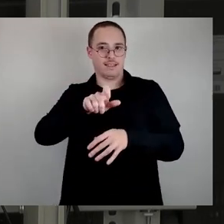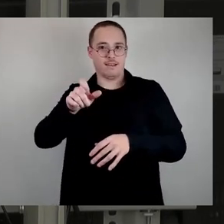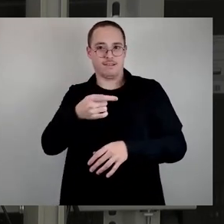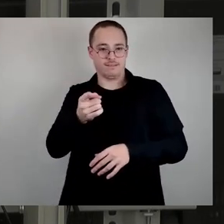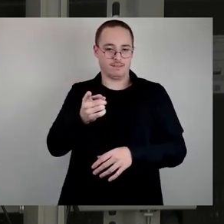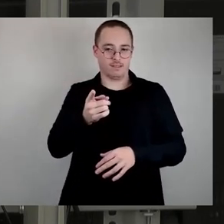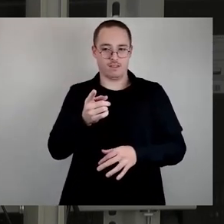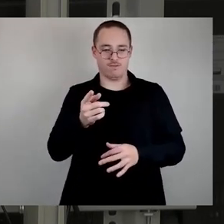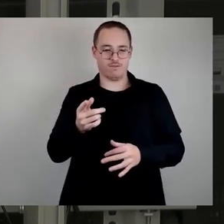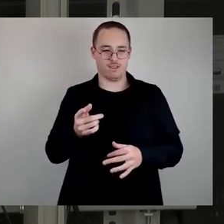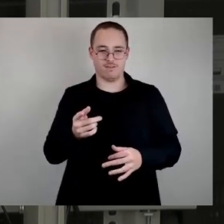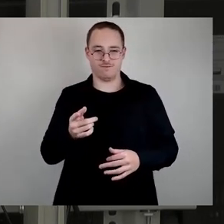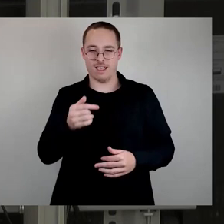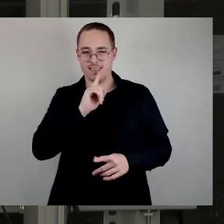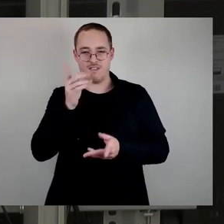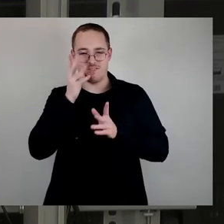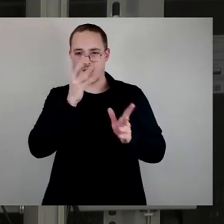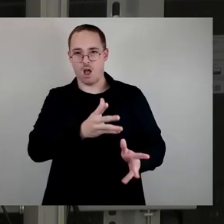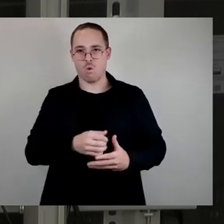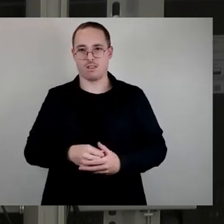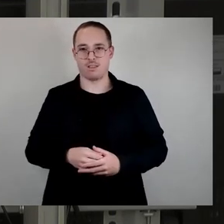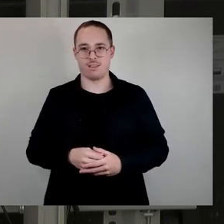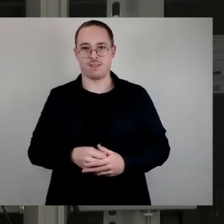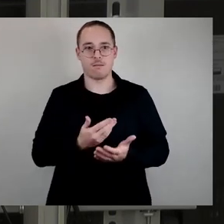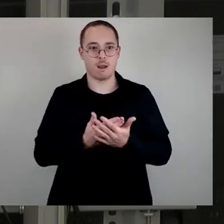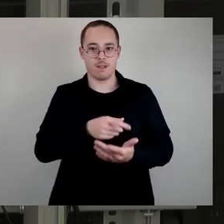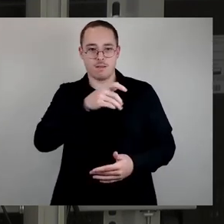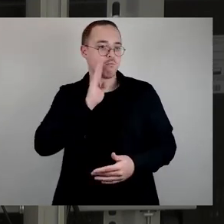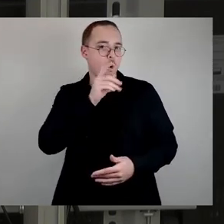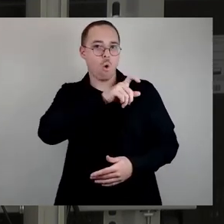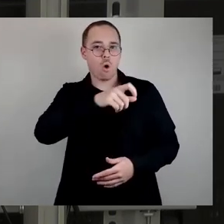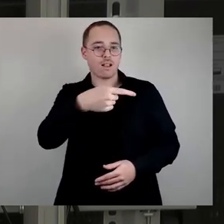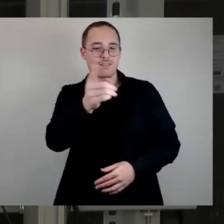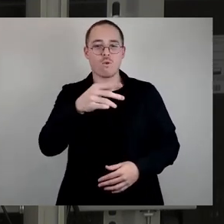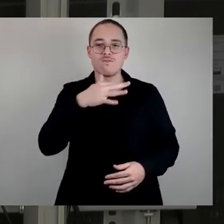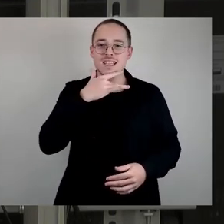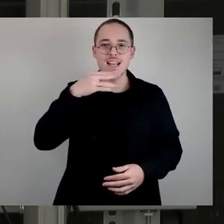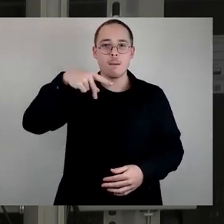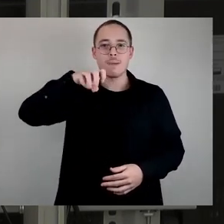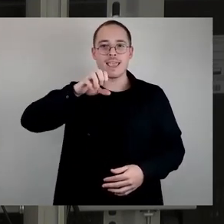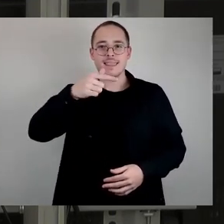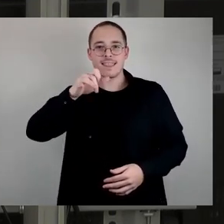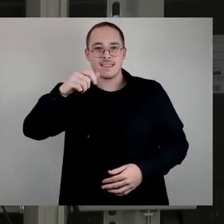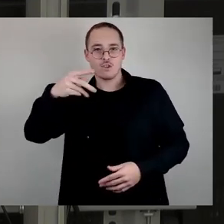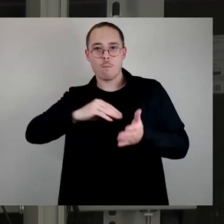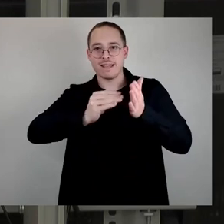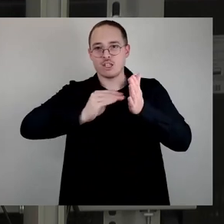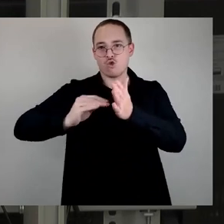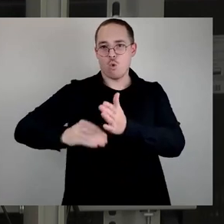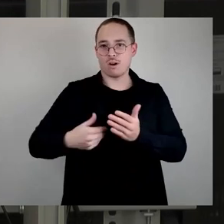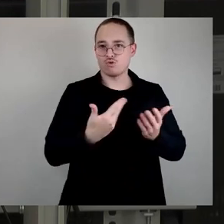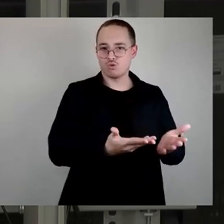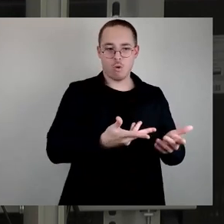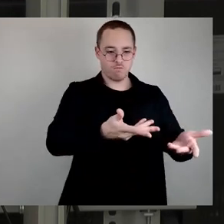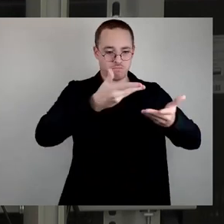Petenten aus der Dresdner Bürgerschaft unzähliger eingegangener Petitionen und das würdelose und empathielose Ringelpiez